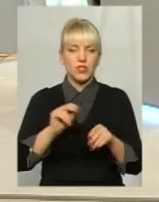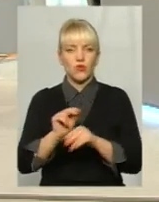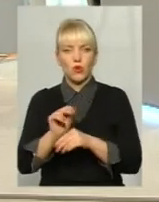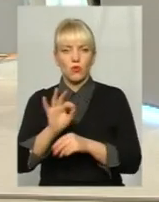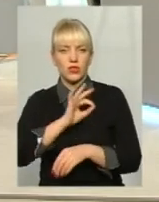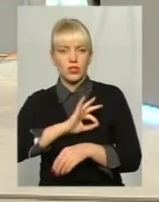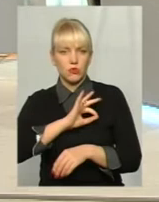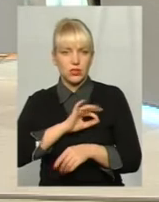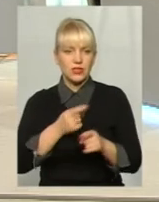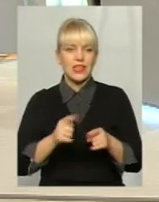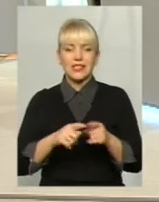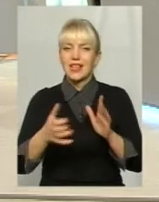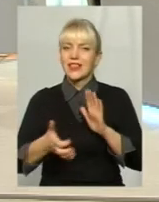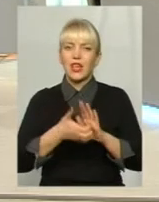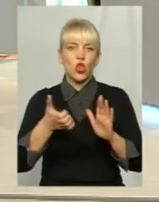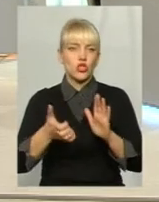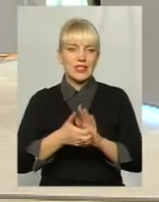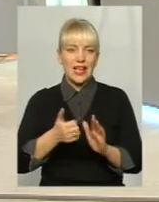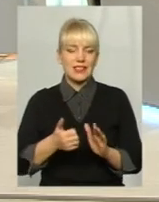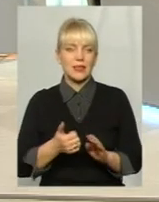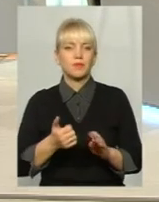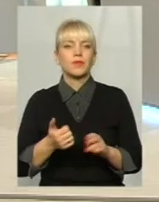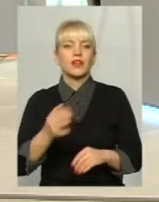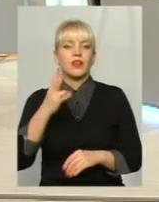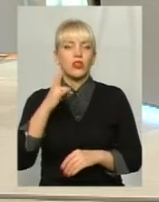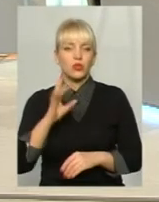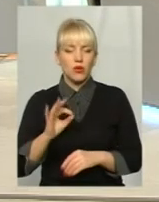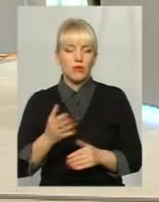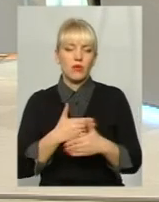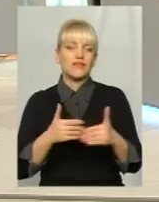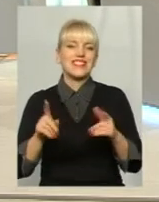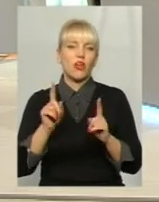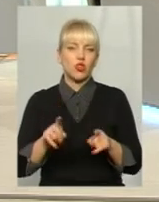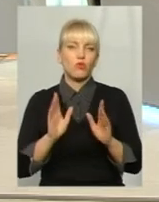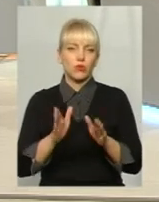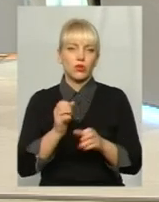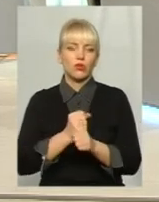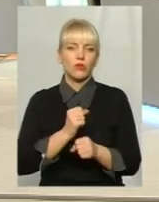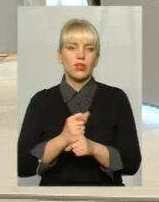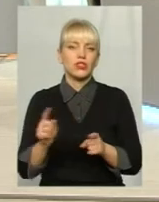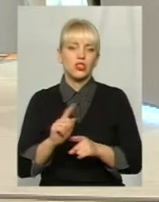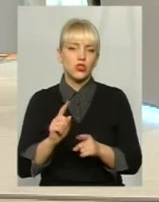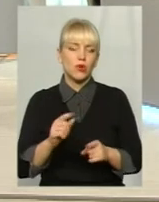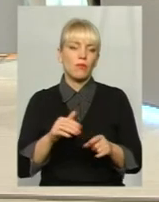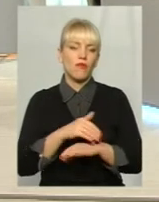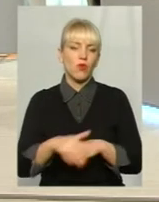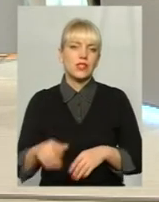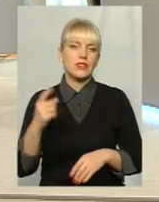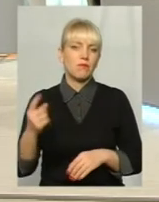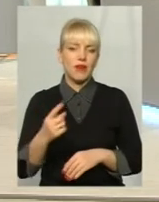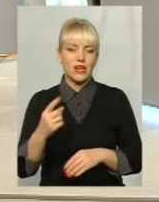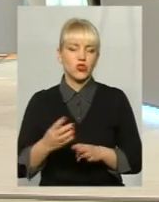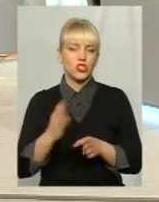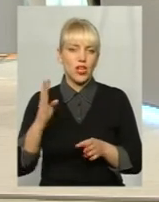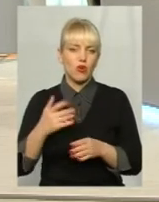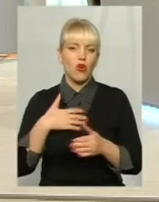видно, що недостатня кількість. Але все одно ми будемо все робити, щоб в вулиці першу чергу, громадський транспорт,